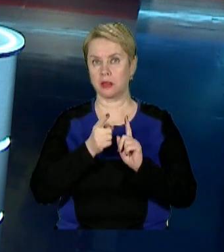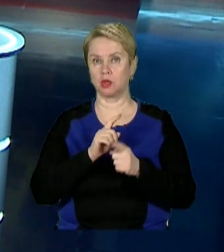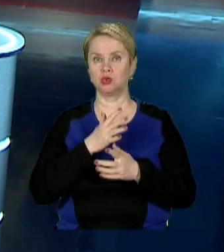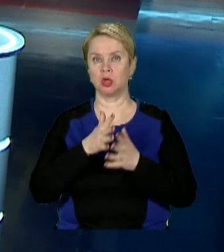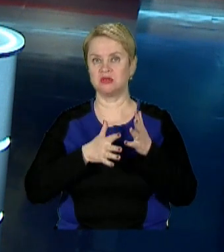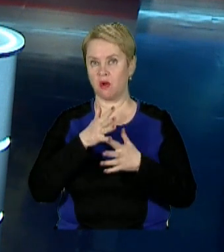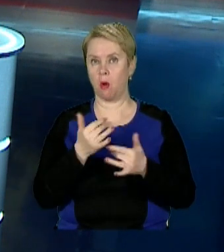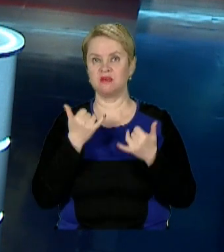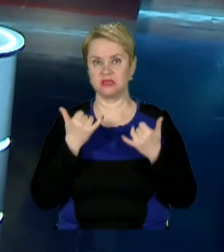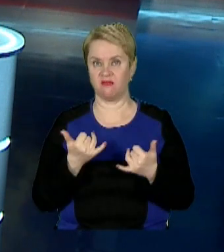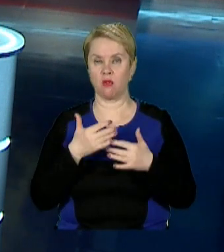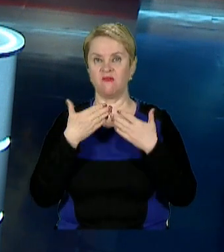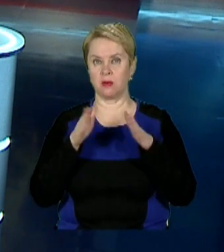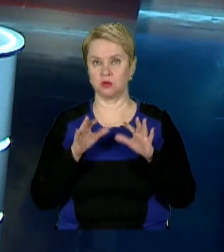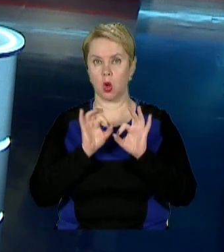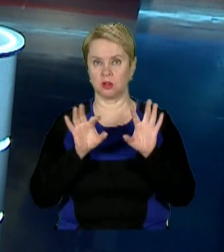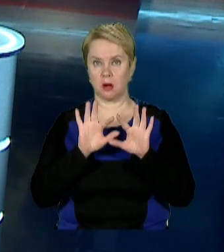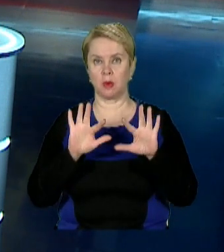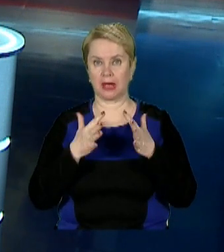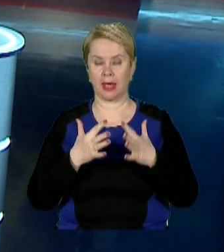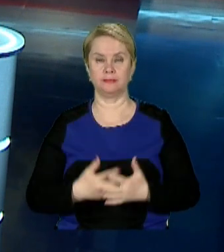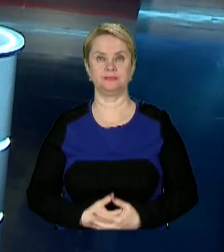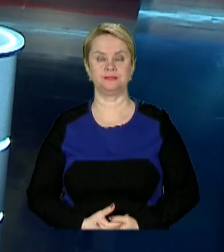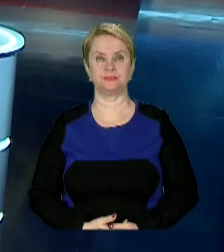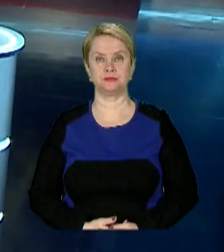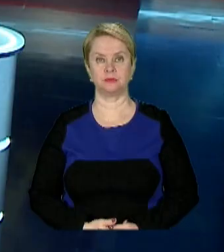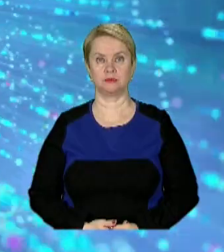жестової мови. І сьогодні у випуску розкажемо про таке.